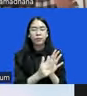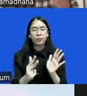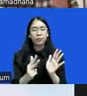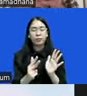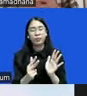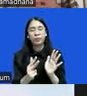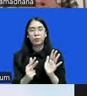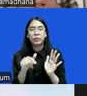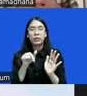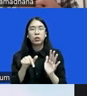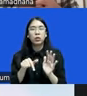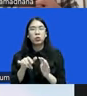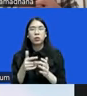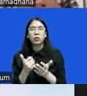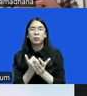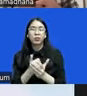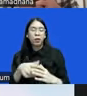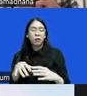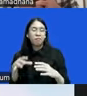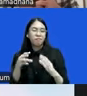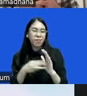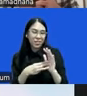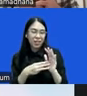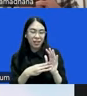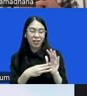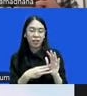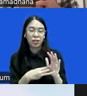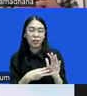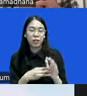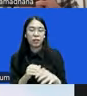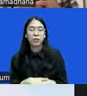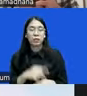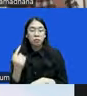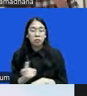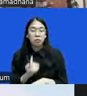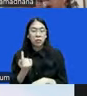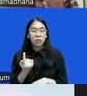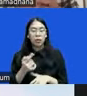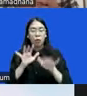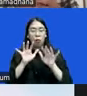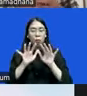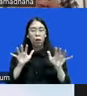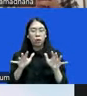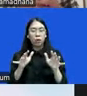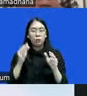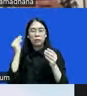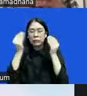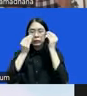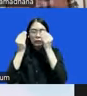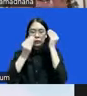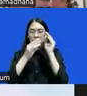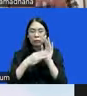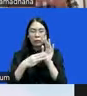tentu menjadi problem, teman-teman. Ketika kita banyak disibukkan dengan problematika